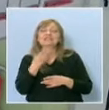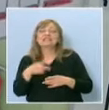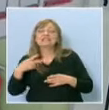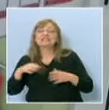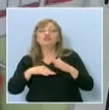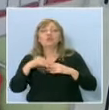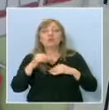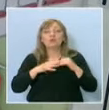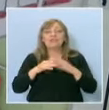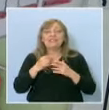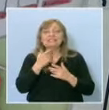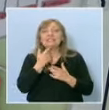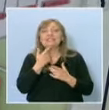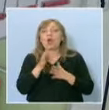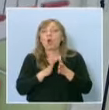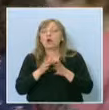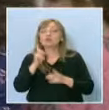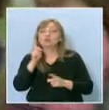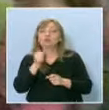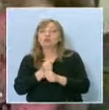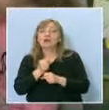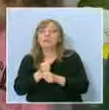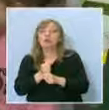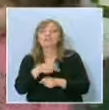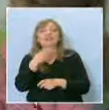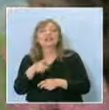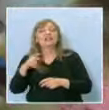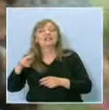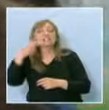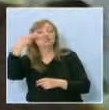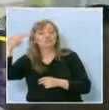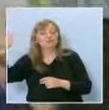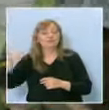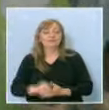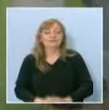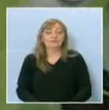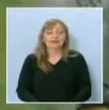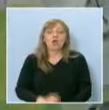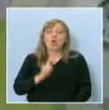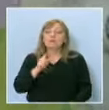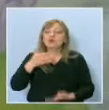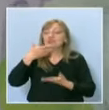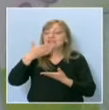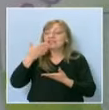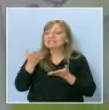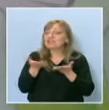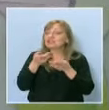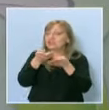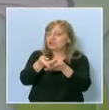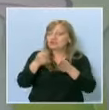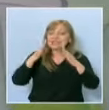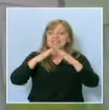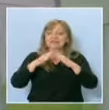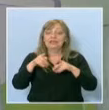работят в знаковите обекти. Господин полицай, можете да разказвате нещо за експези сградата? Тази